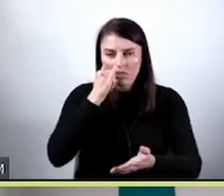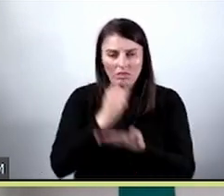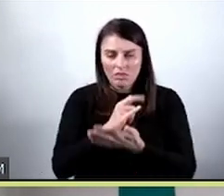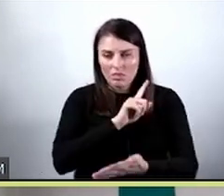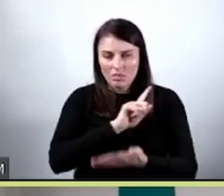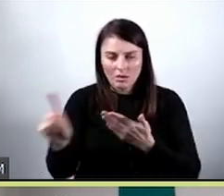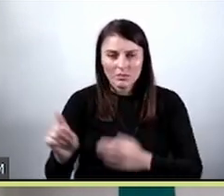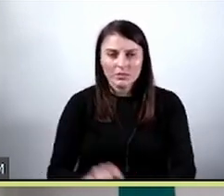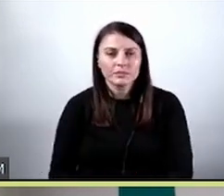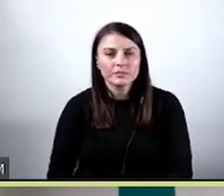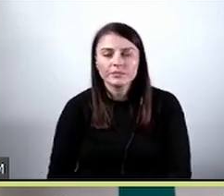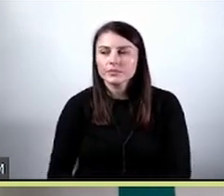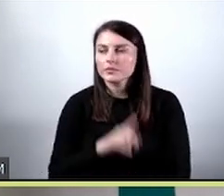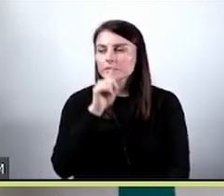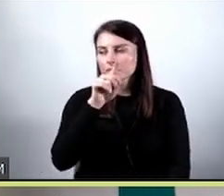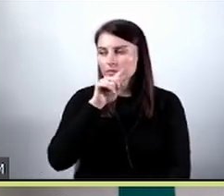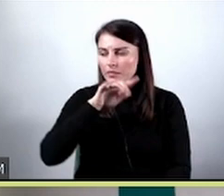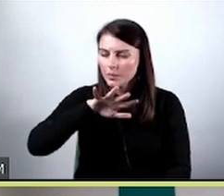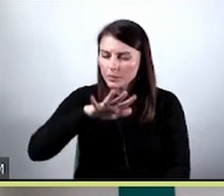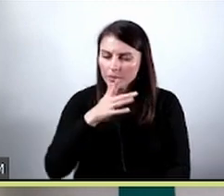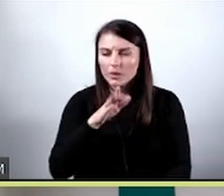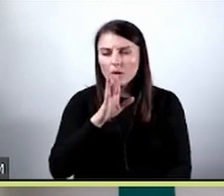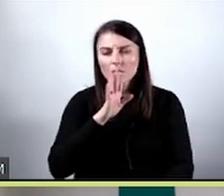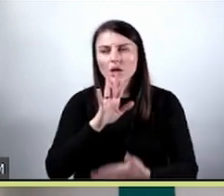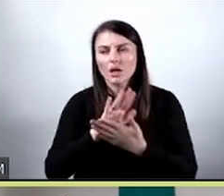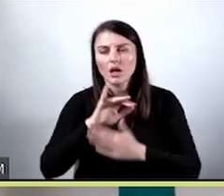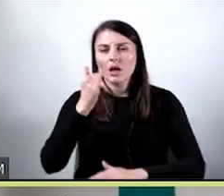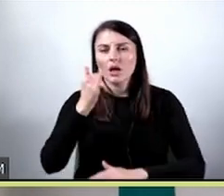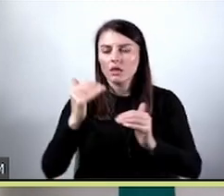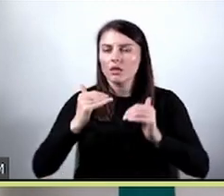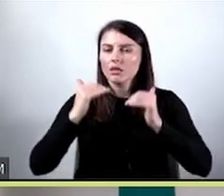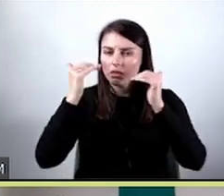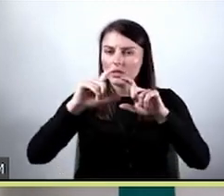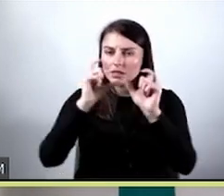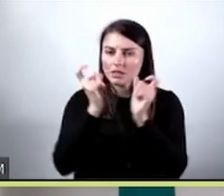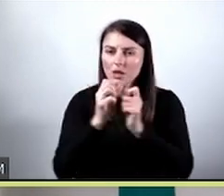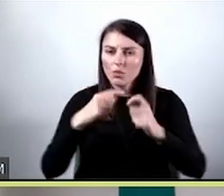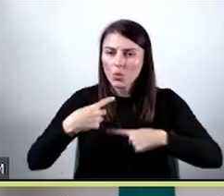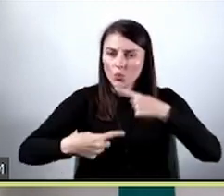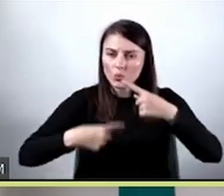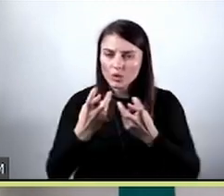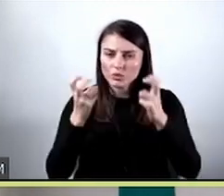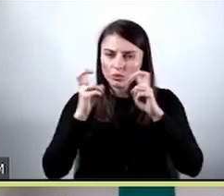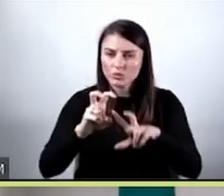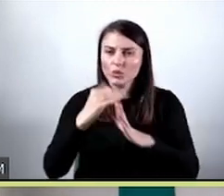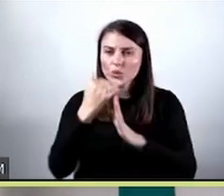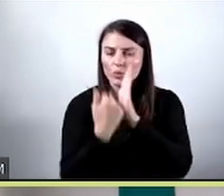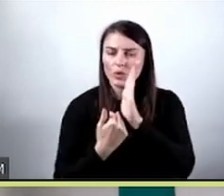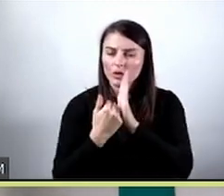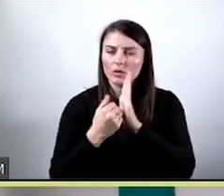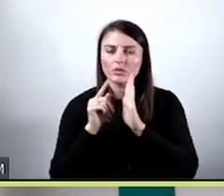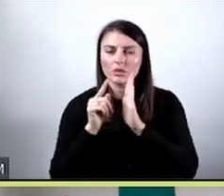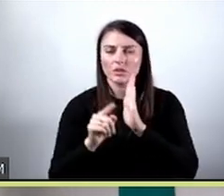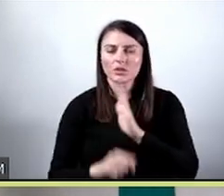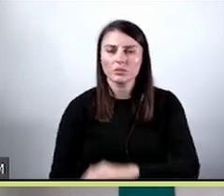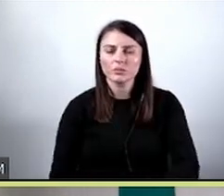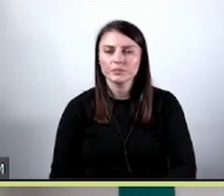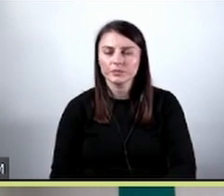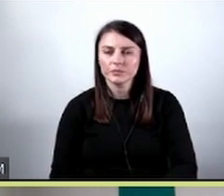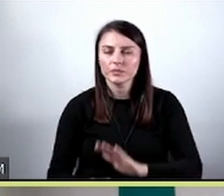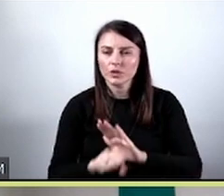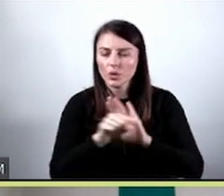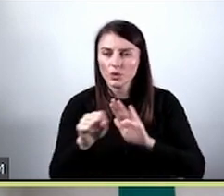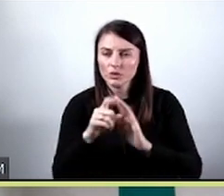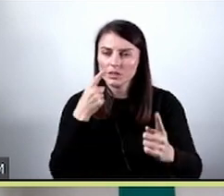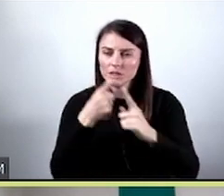Ta specyfika sprawia, że jakość musi być wpisana w cały proces wytwarzania oprogramowania tego typu, poczyniając od postawienia